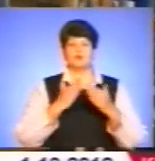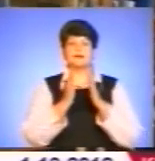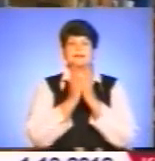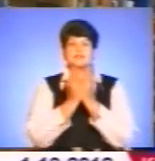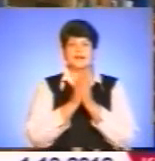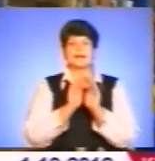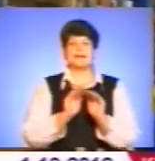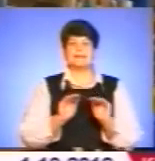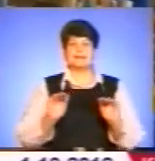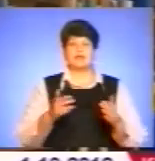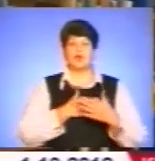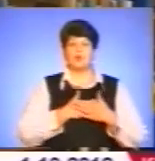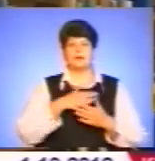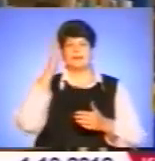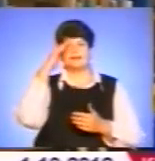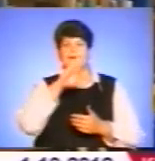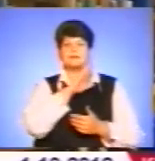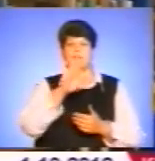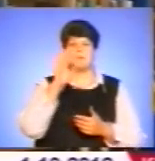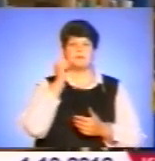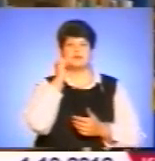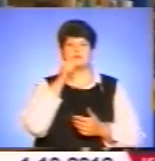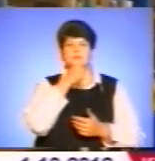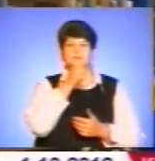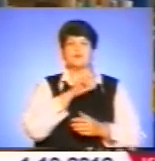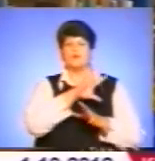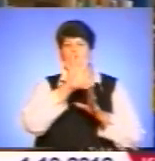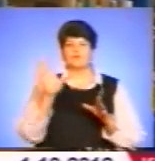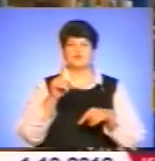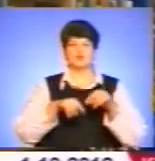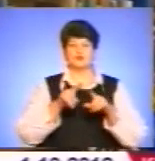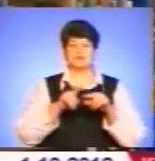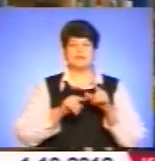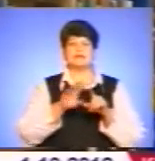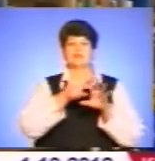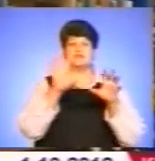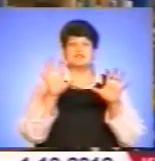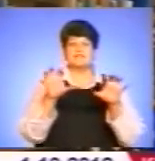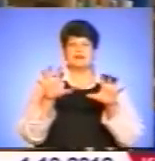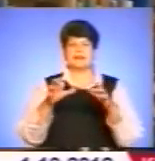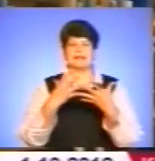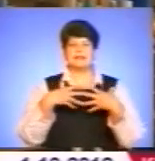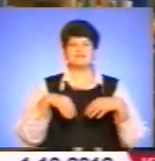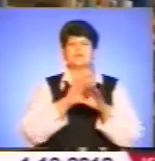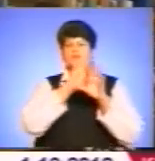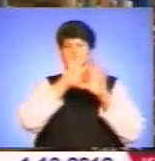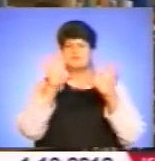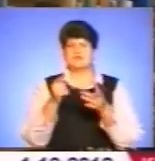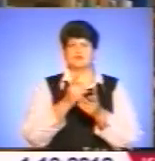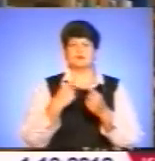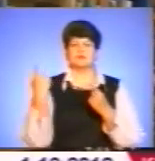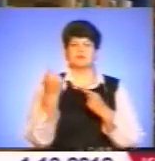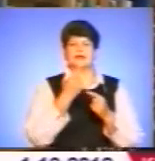любили тата, маму, дідуся, бабуся, всю родину. І весь твариний світ, і все, що нас оточує. І